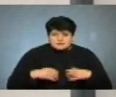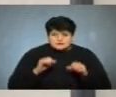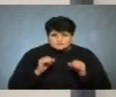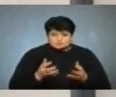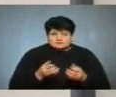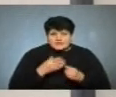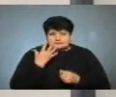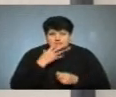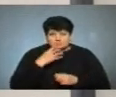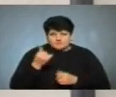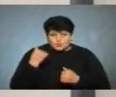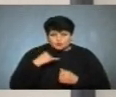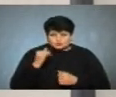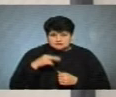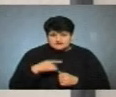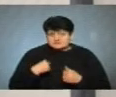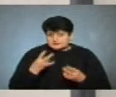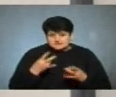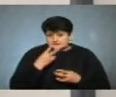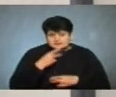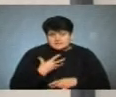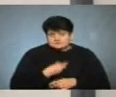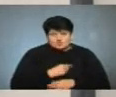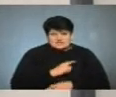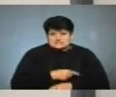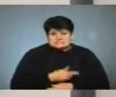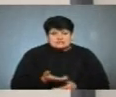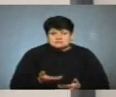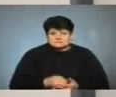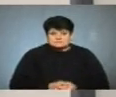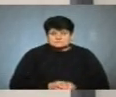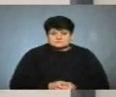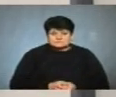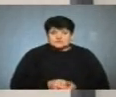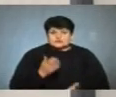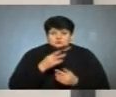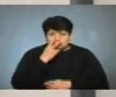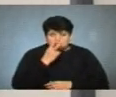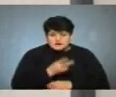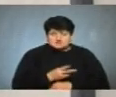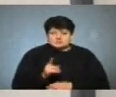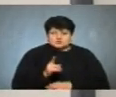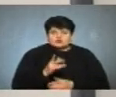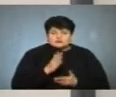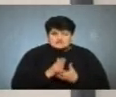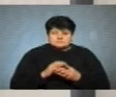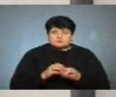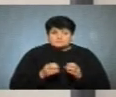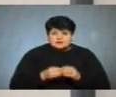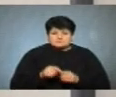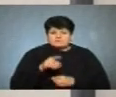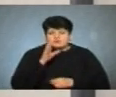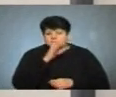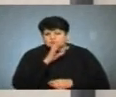тепловий удар, тому ви повинні зважати на свої сили. От, якщо бачите, що є така загроза, що вам